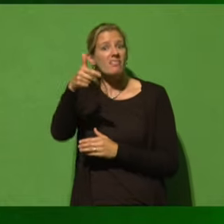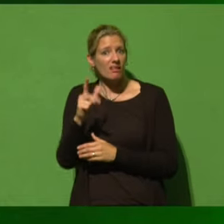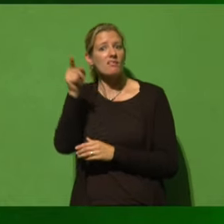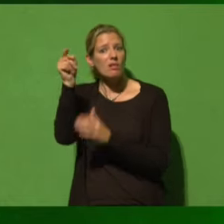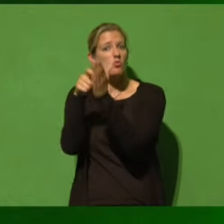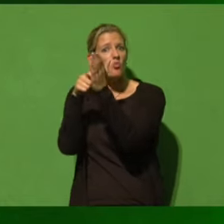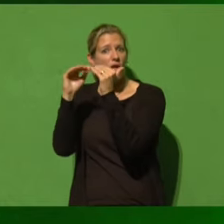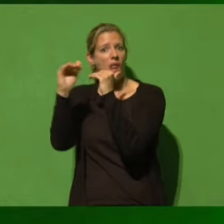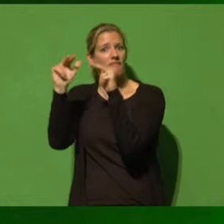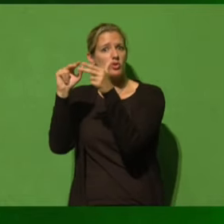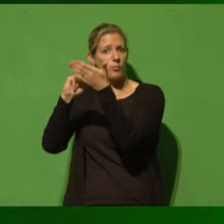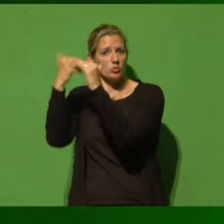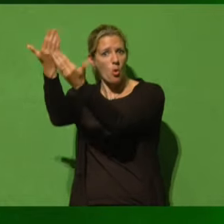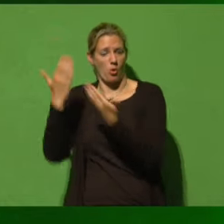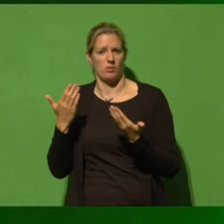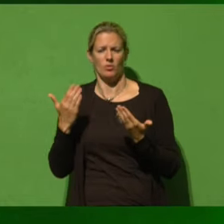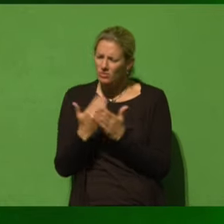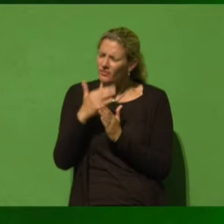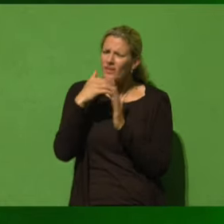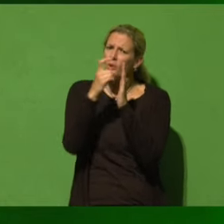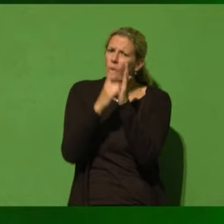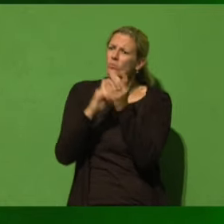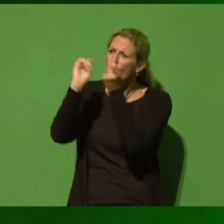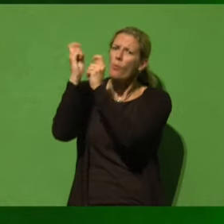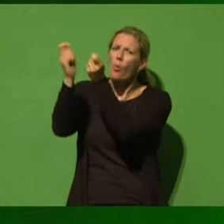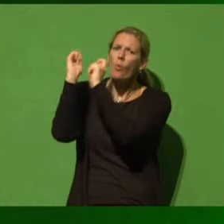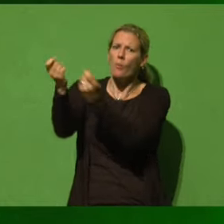gute Gründe, um diese Art von Landwirtschaftspolitik zu ändern.